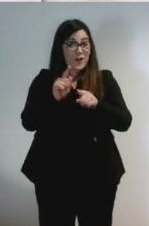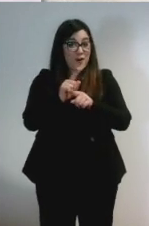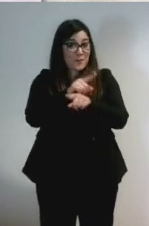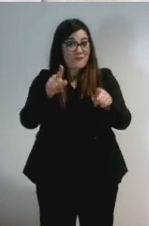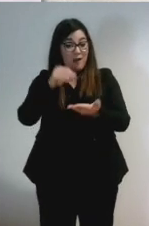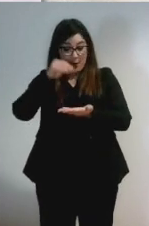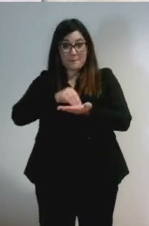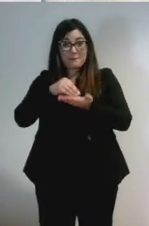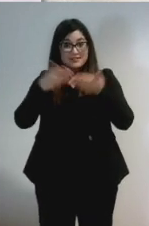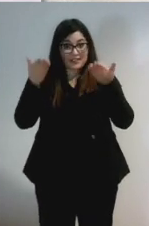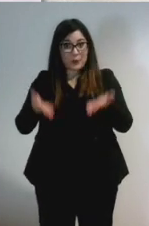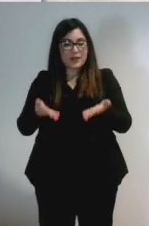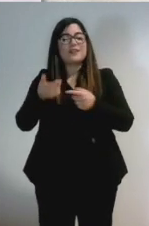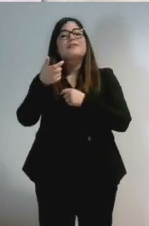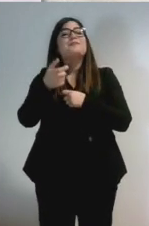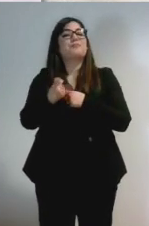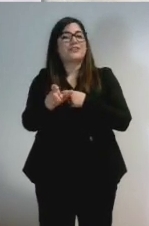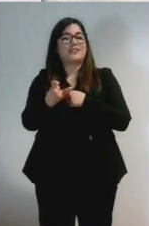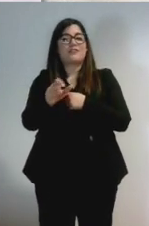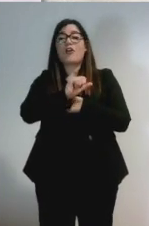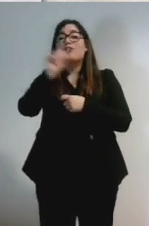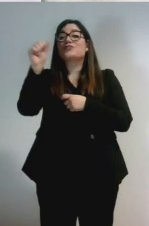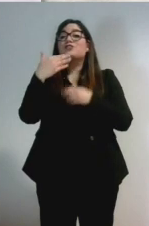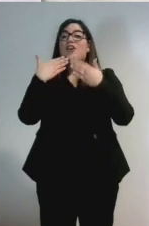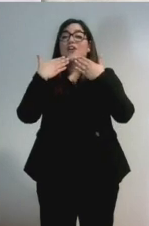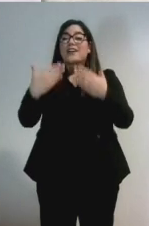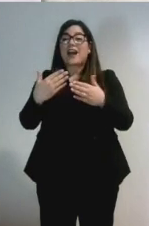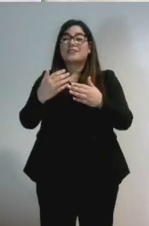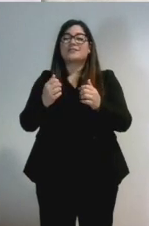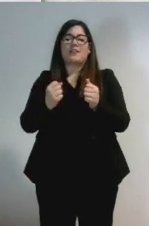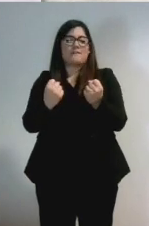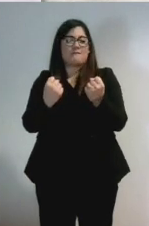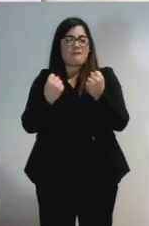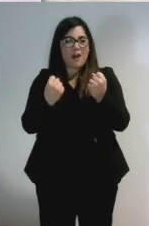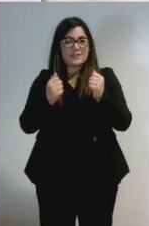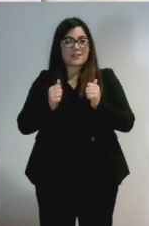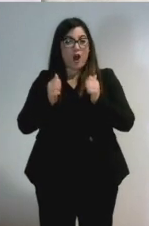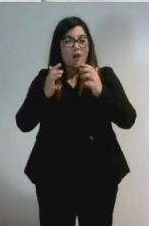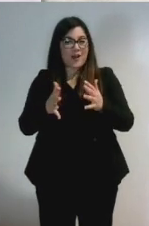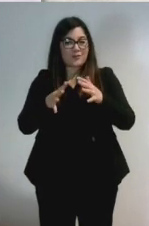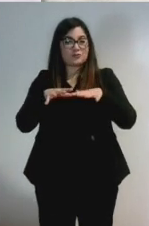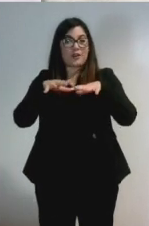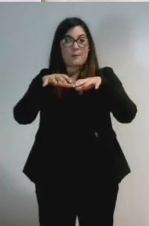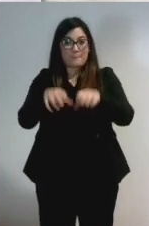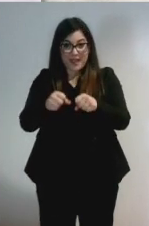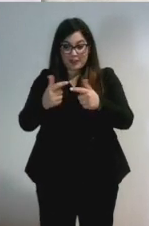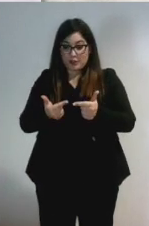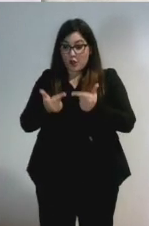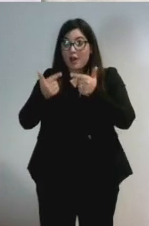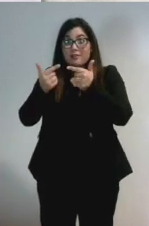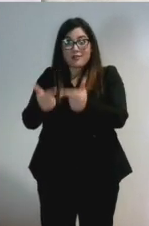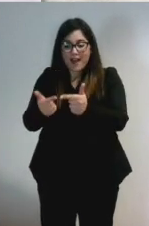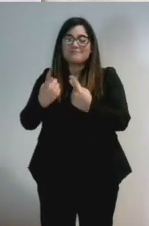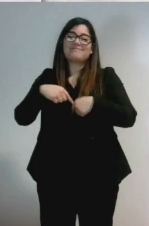crediamo che solo unendo le nostre forze, il nostro coraggio e il nostro impegno, potremmo trasmettere ai